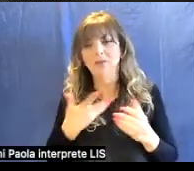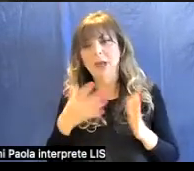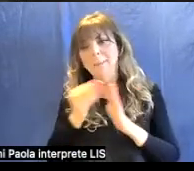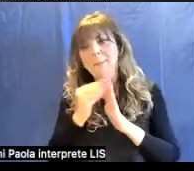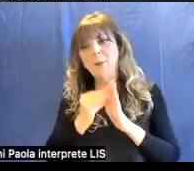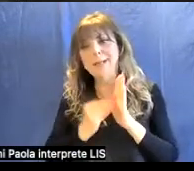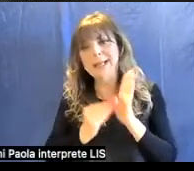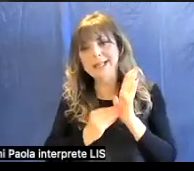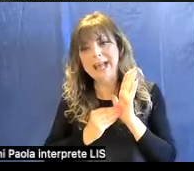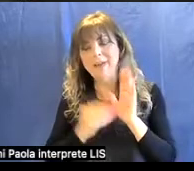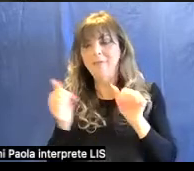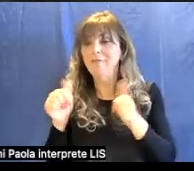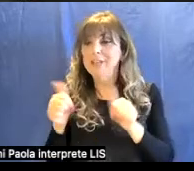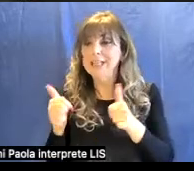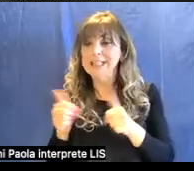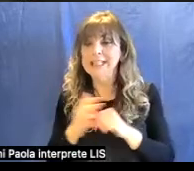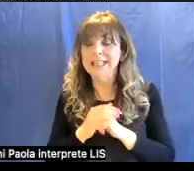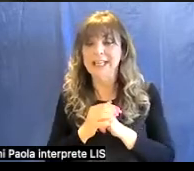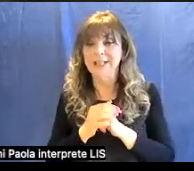fisiche